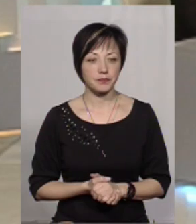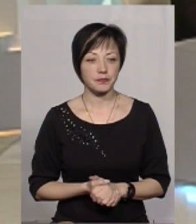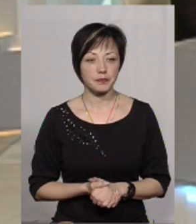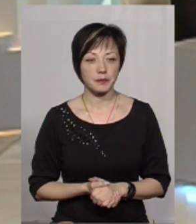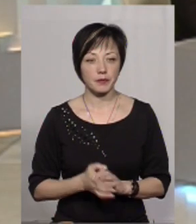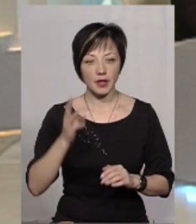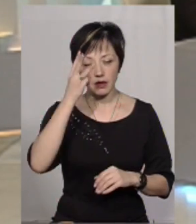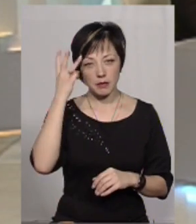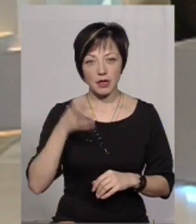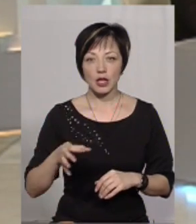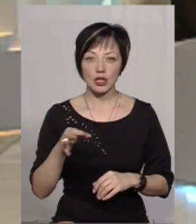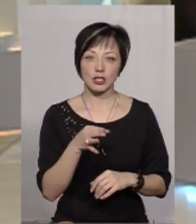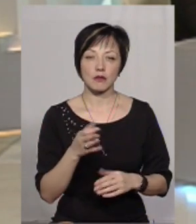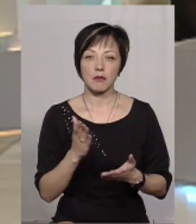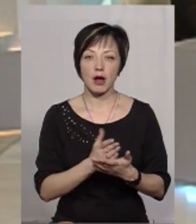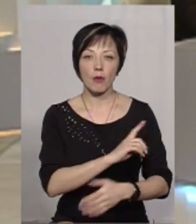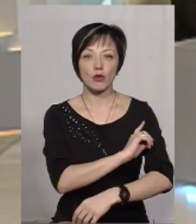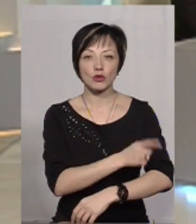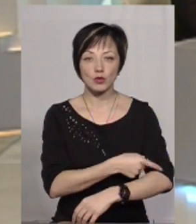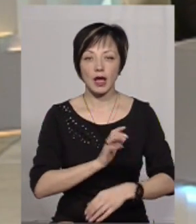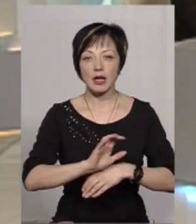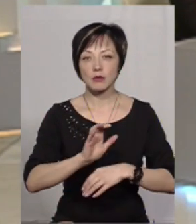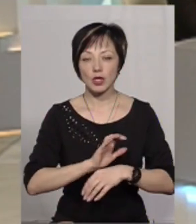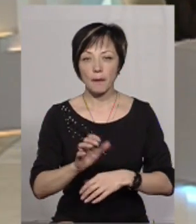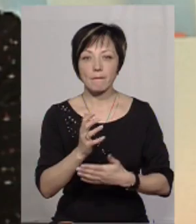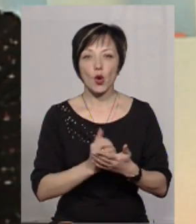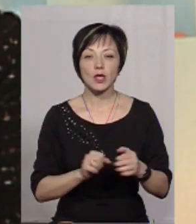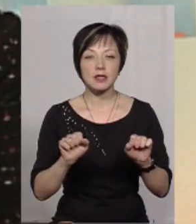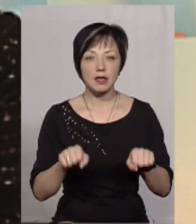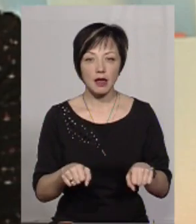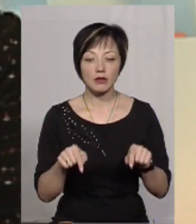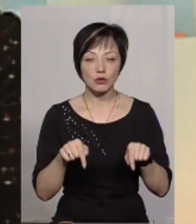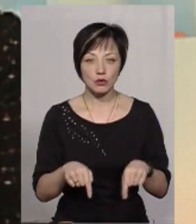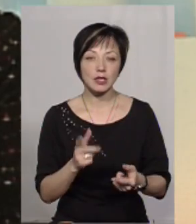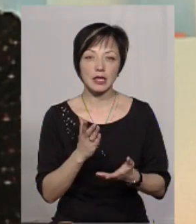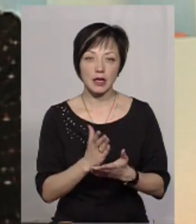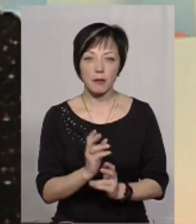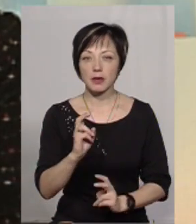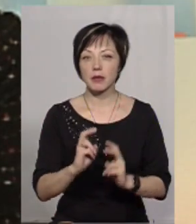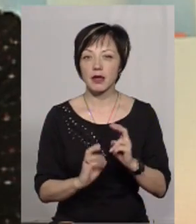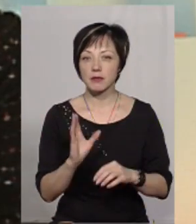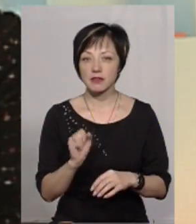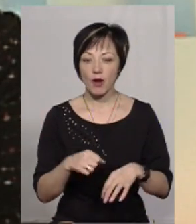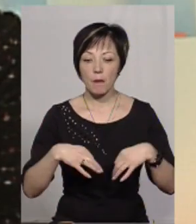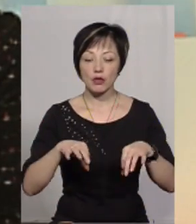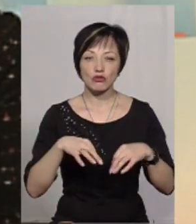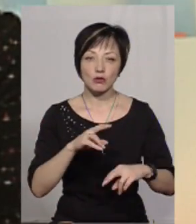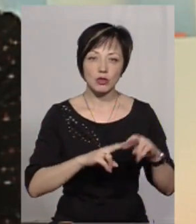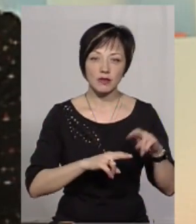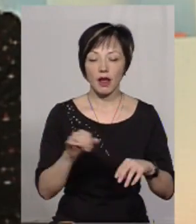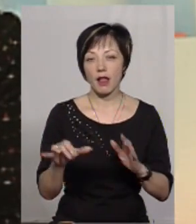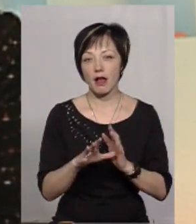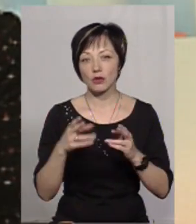Дивіться, Хмельниччина, вона досить має потужний експортний потенціал. І в цьому експортному потенціалі, звичайно, є підприємства машинно-будівної